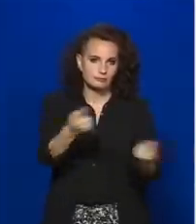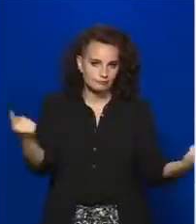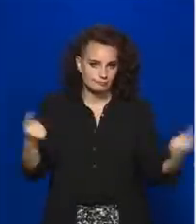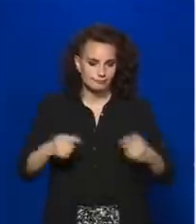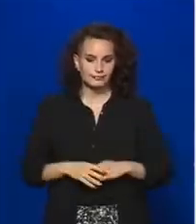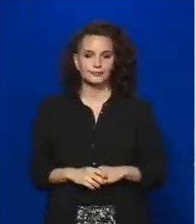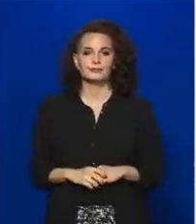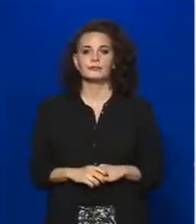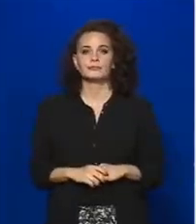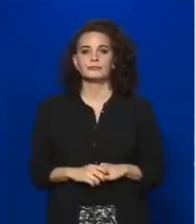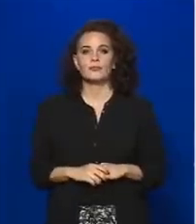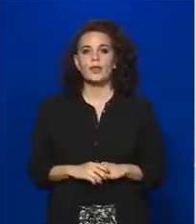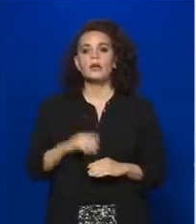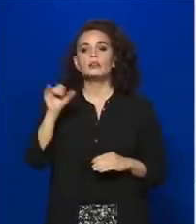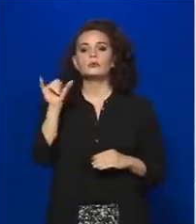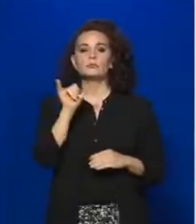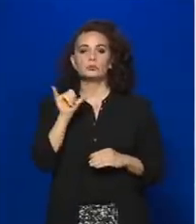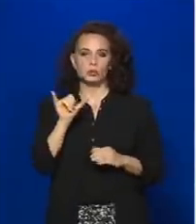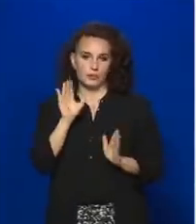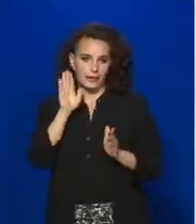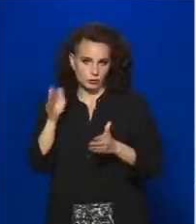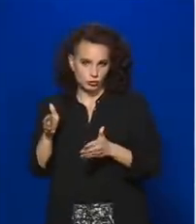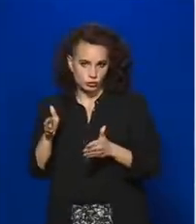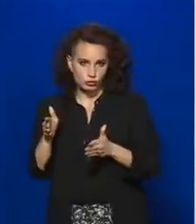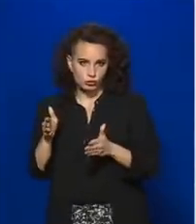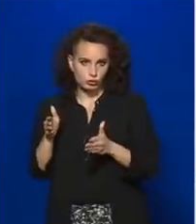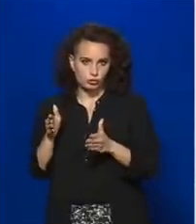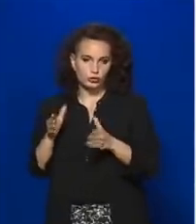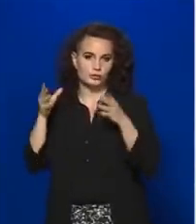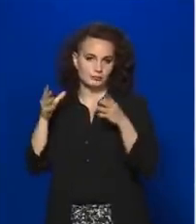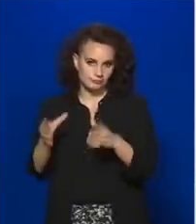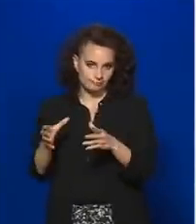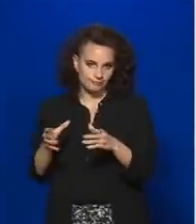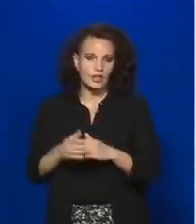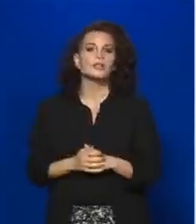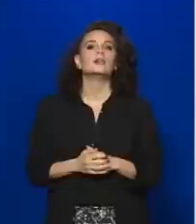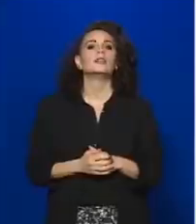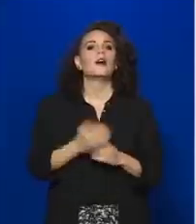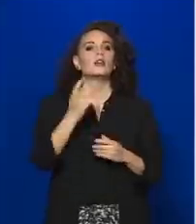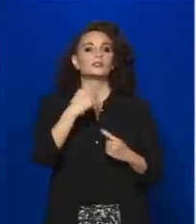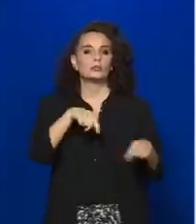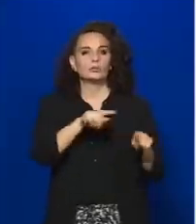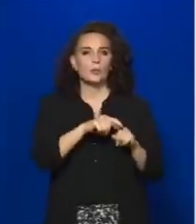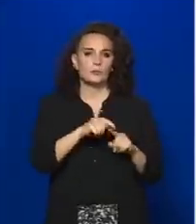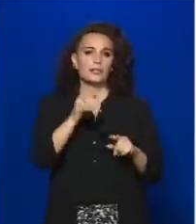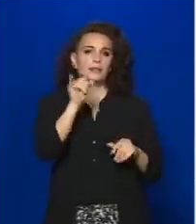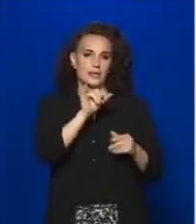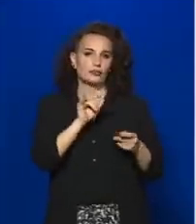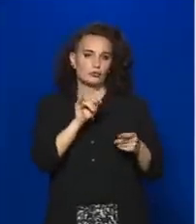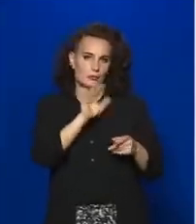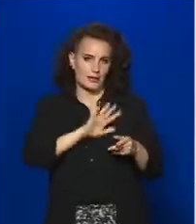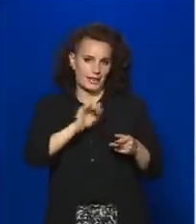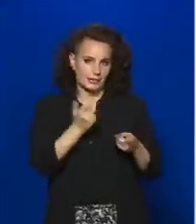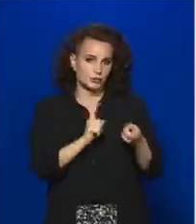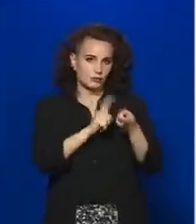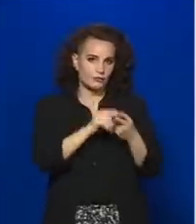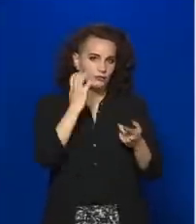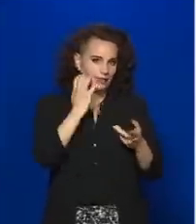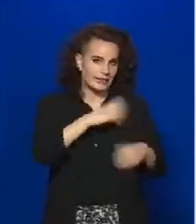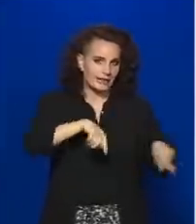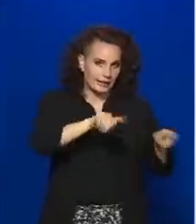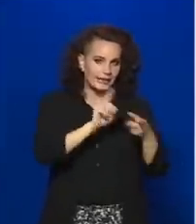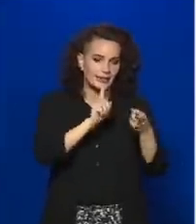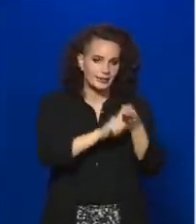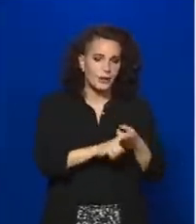a Budapesten kívüli, tehát most már egyetségként tekintve Pest megyét és a többi megyét, a Budapesten kívüli szabályokat illeti,